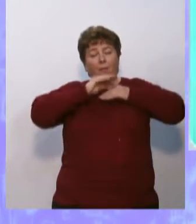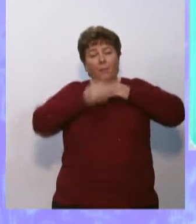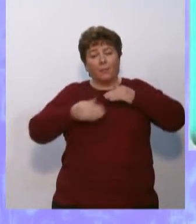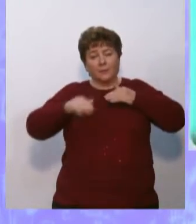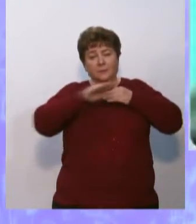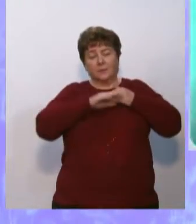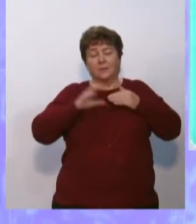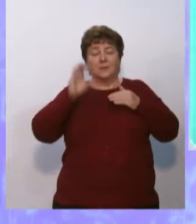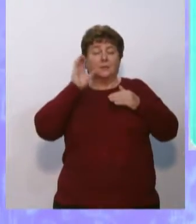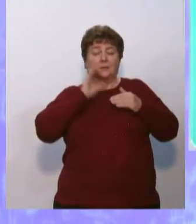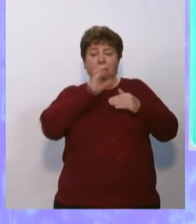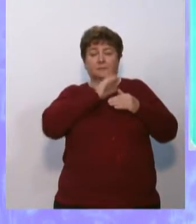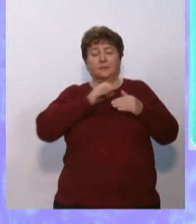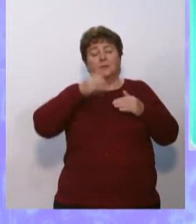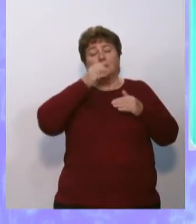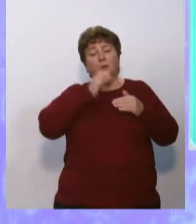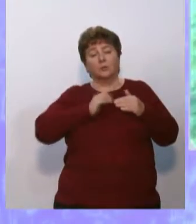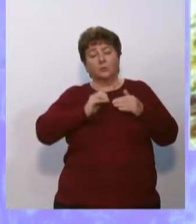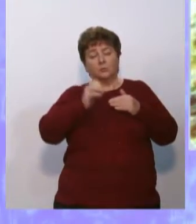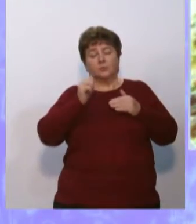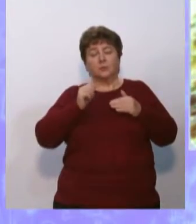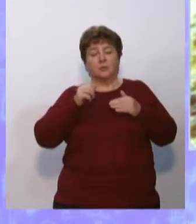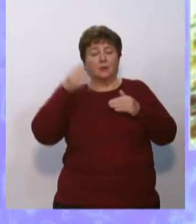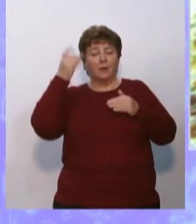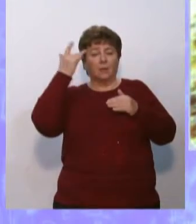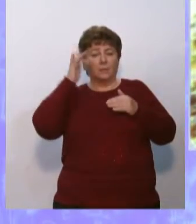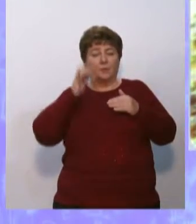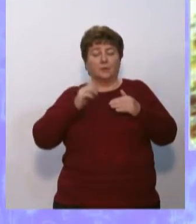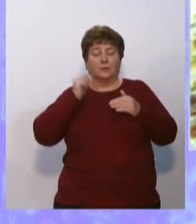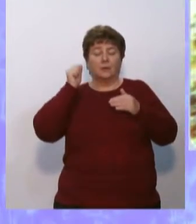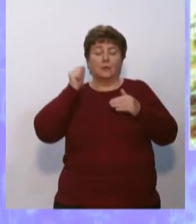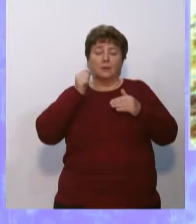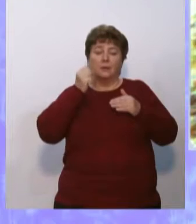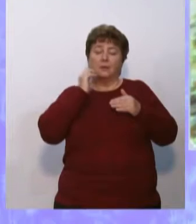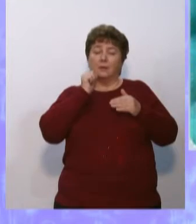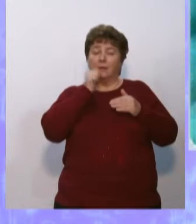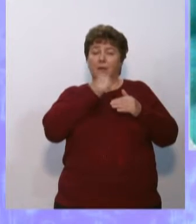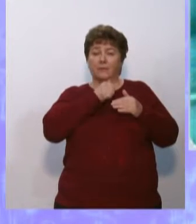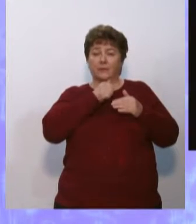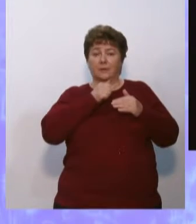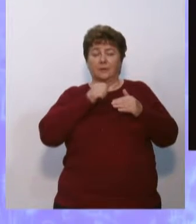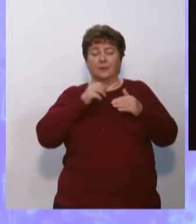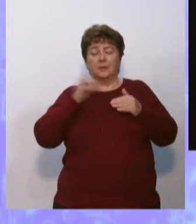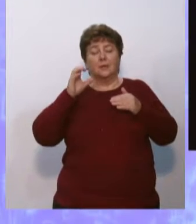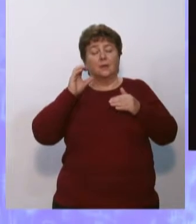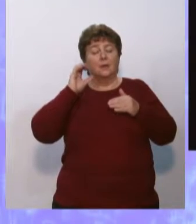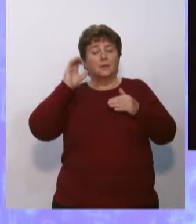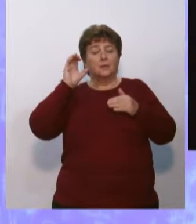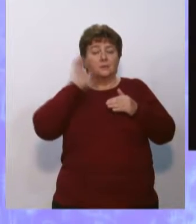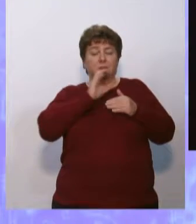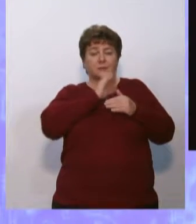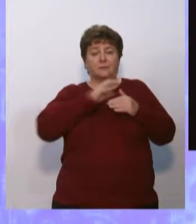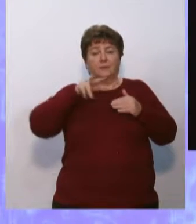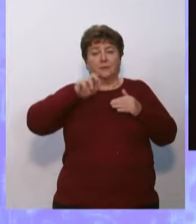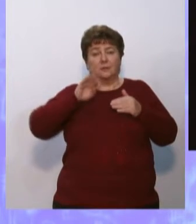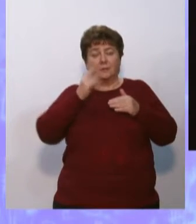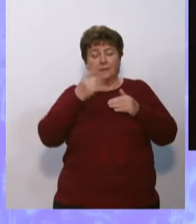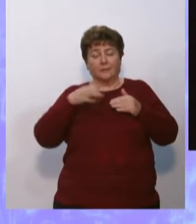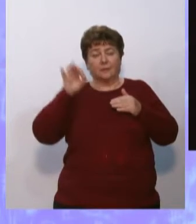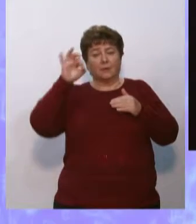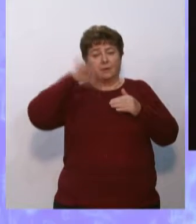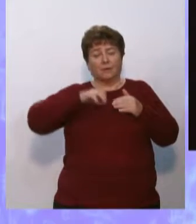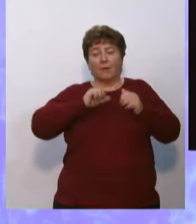Северная и Южная Америка и Африка. Северный ледовитый океан – самый